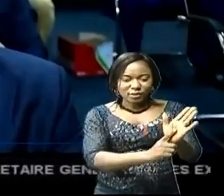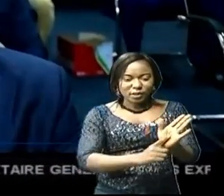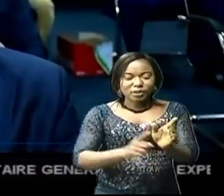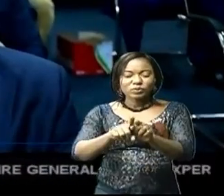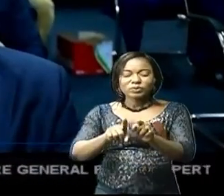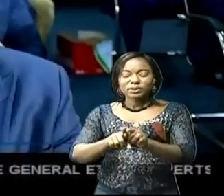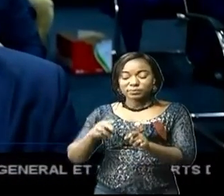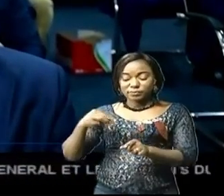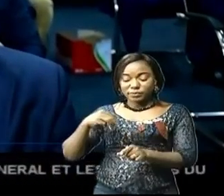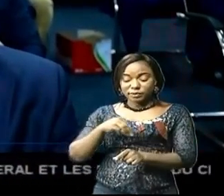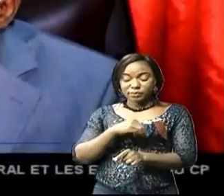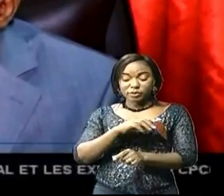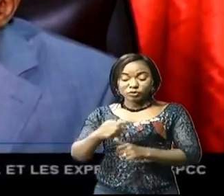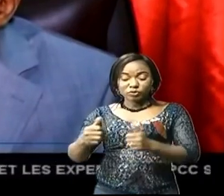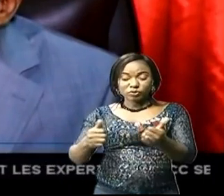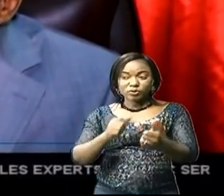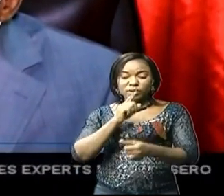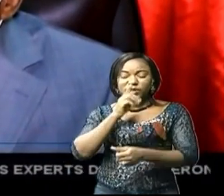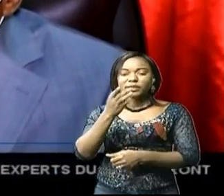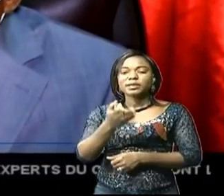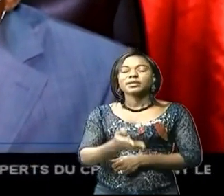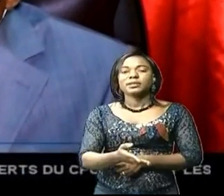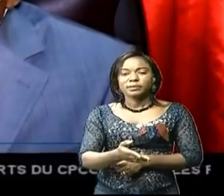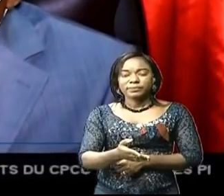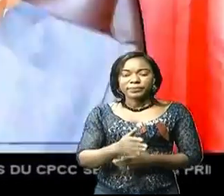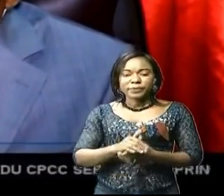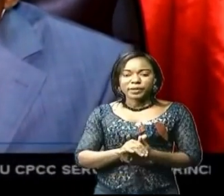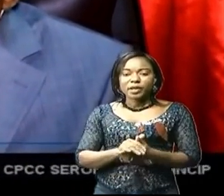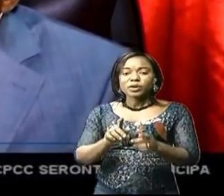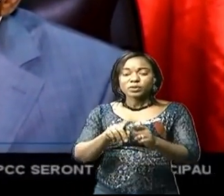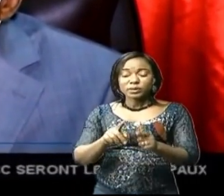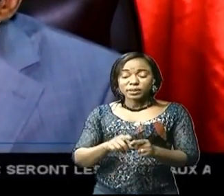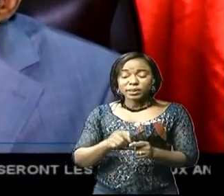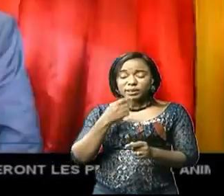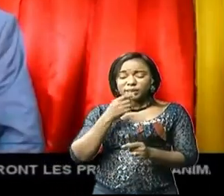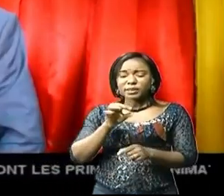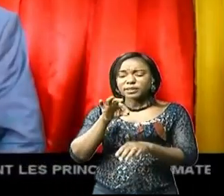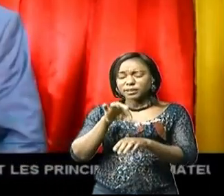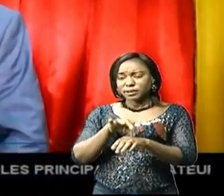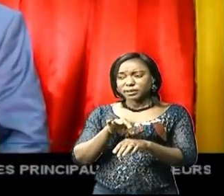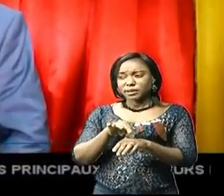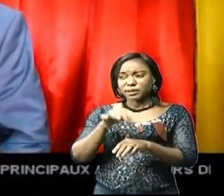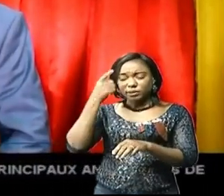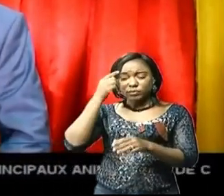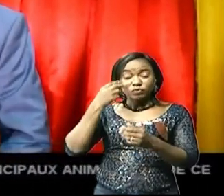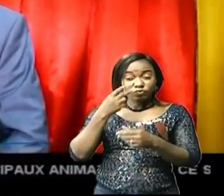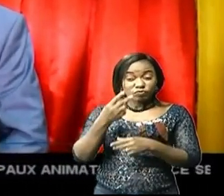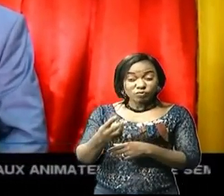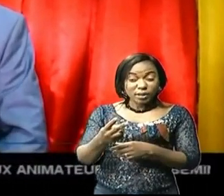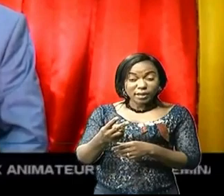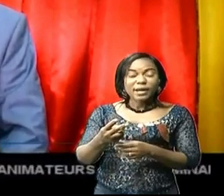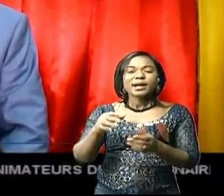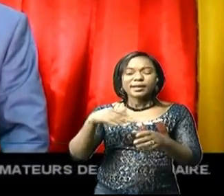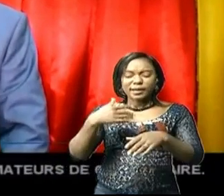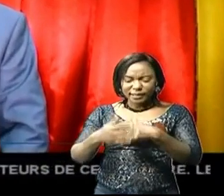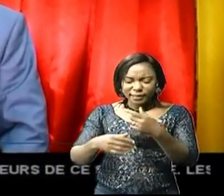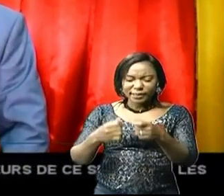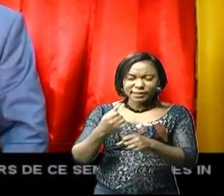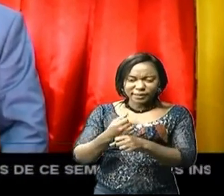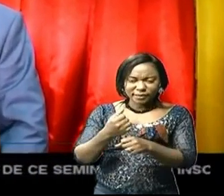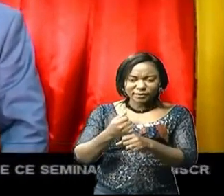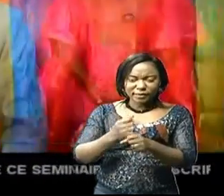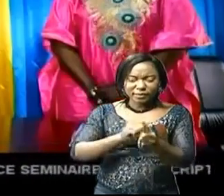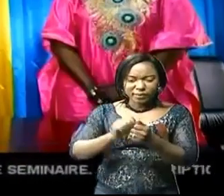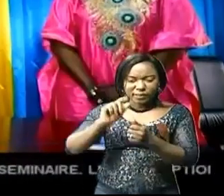membres de l'exécutif local. Louis Camoni s'est saisi de l'occasion pour fixer l'opinion sur la légalité de cet exercice par un